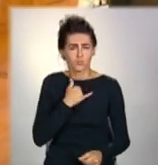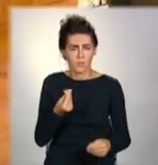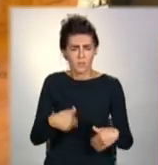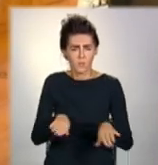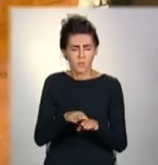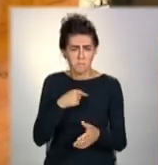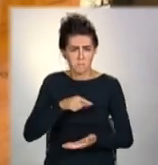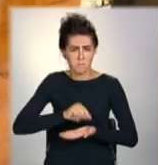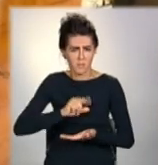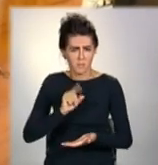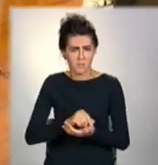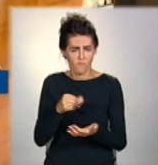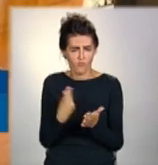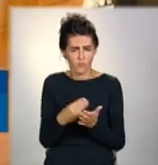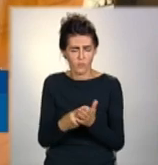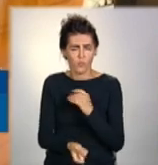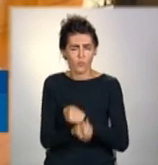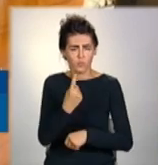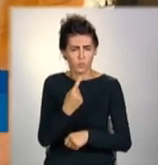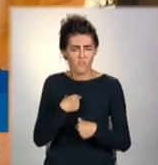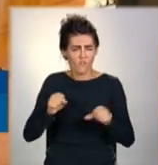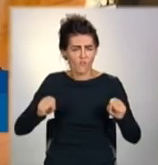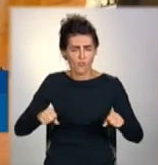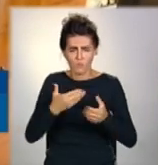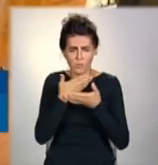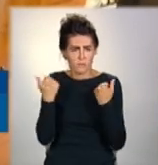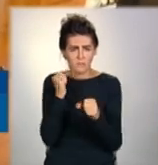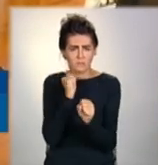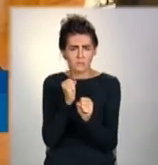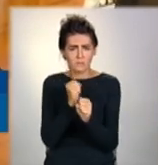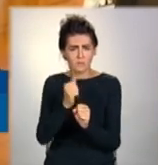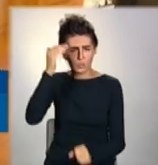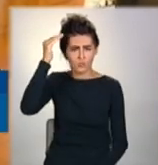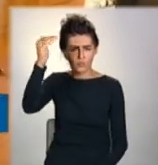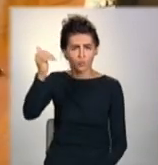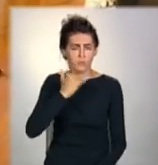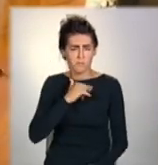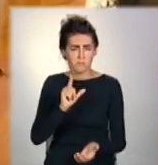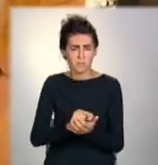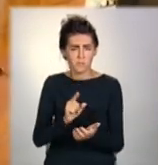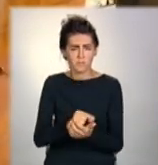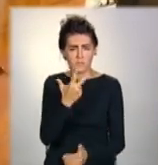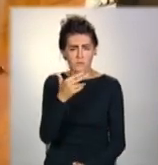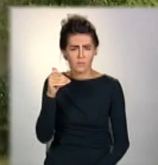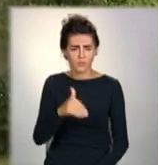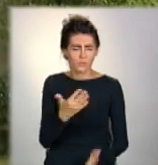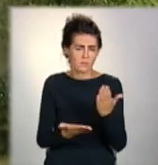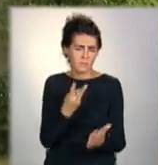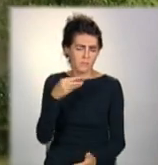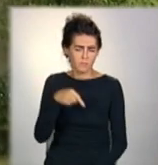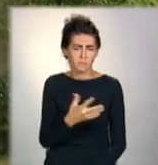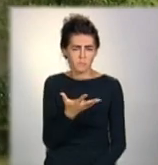можна зробити кришу, якщо вбить пенсія 3 тисячі з половиною.